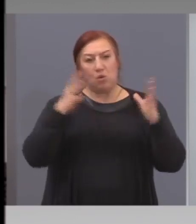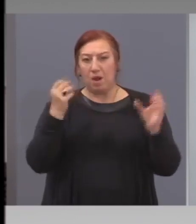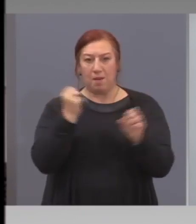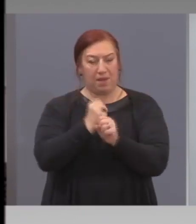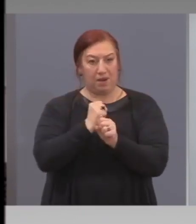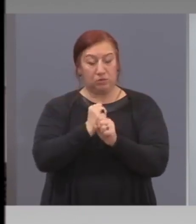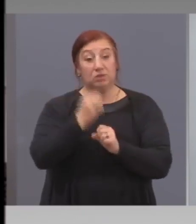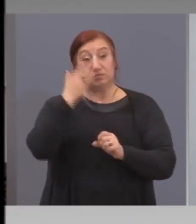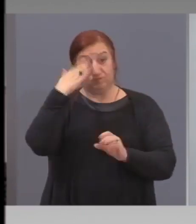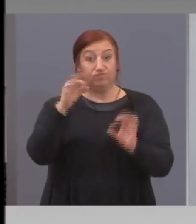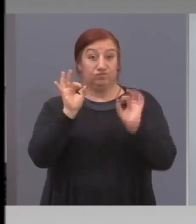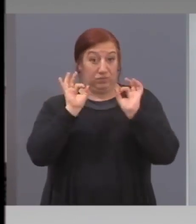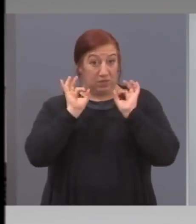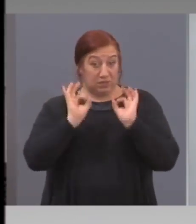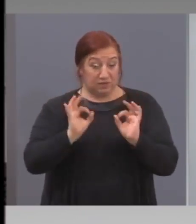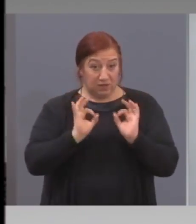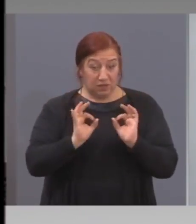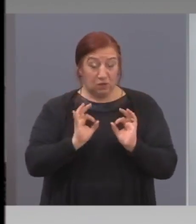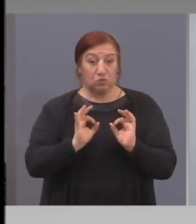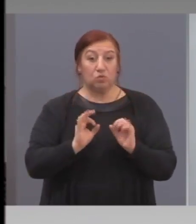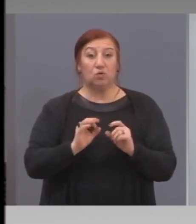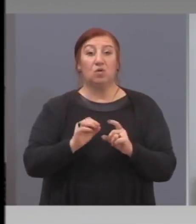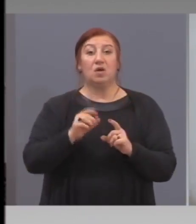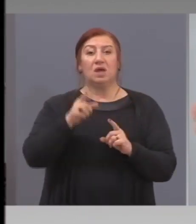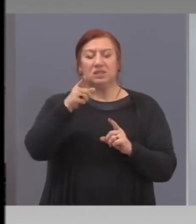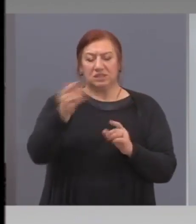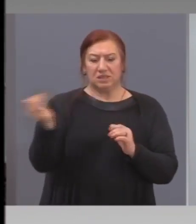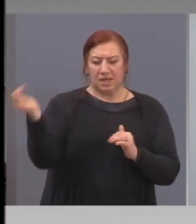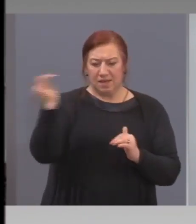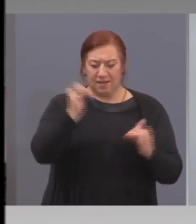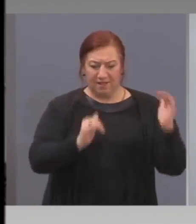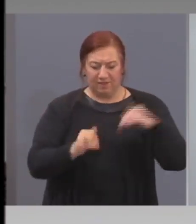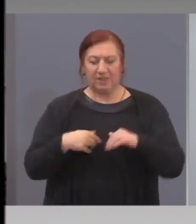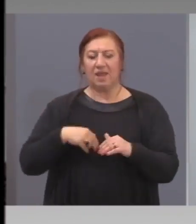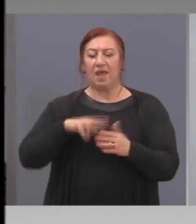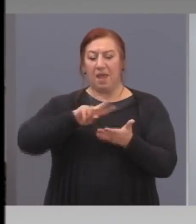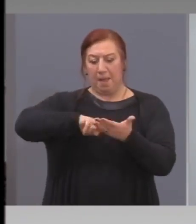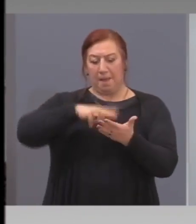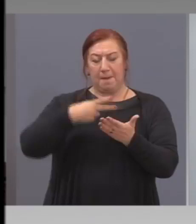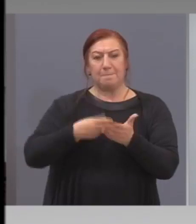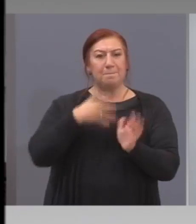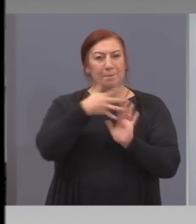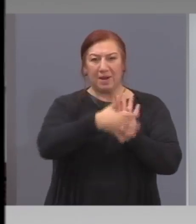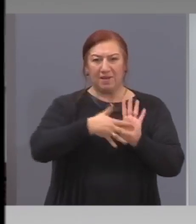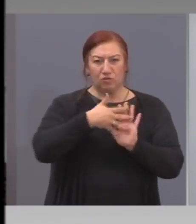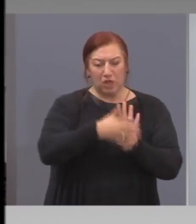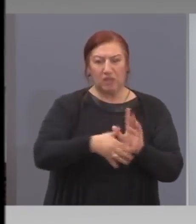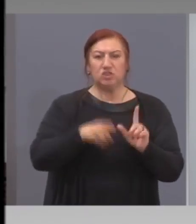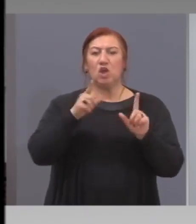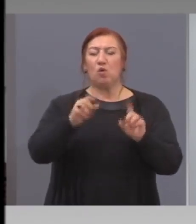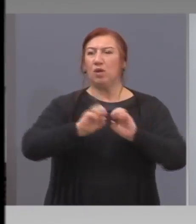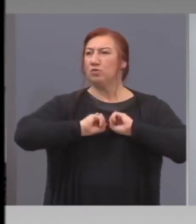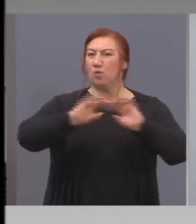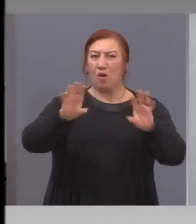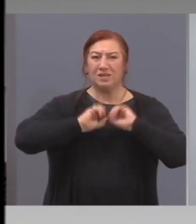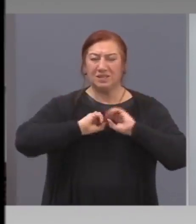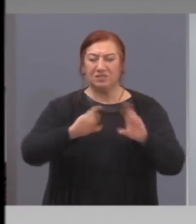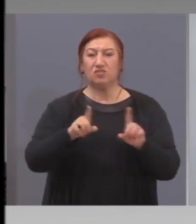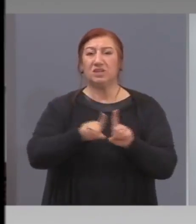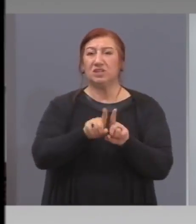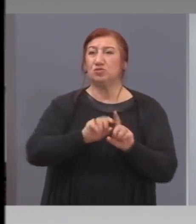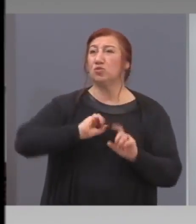Действително и с това, което изписвате, с жестовомичния превод, и с това, което давате в чужбина, че се случва,